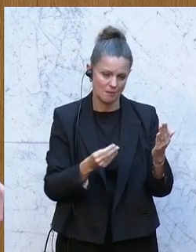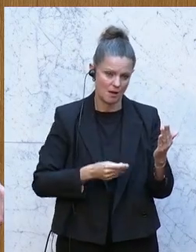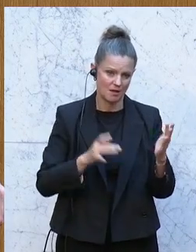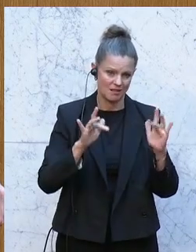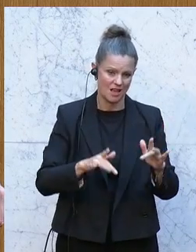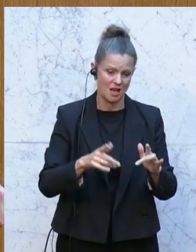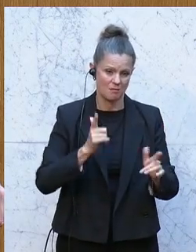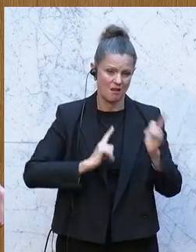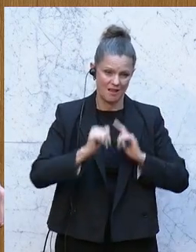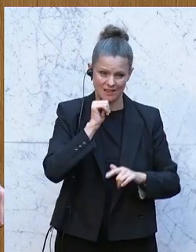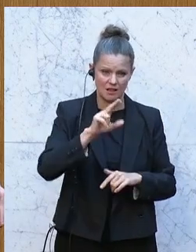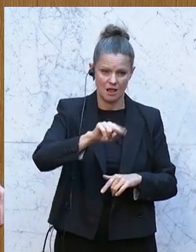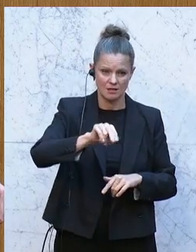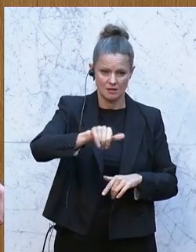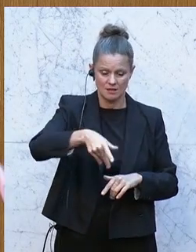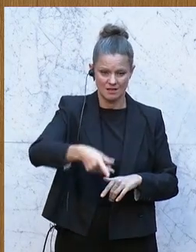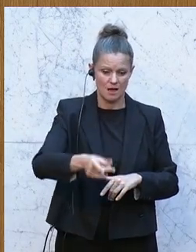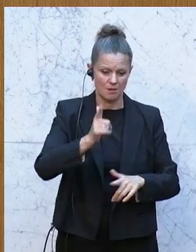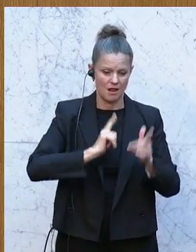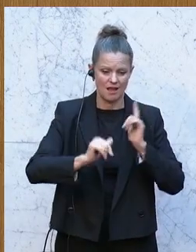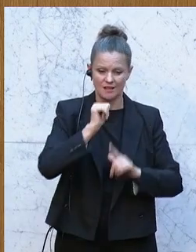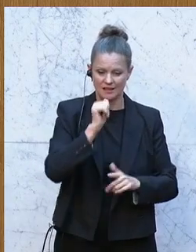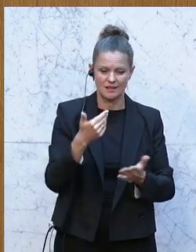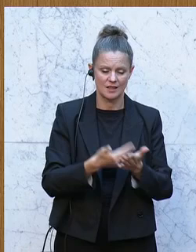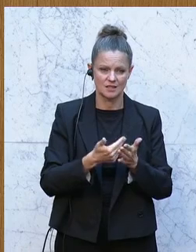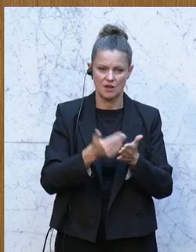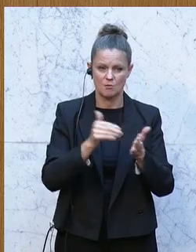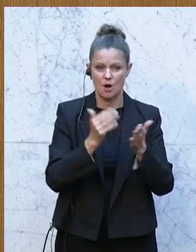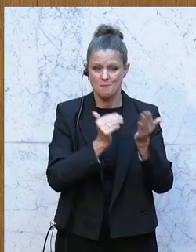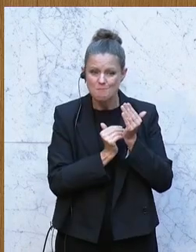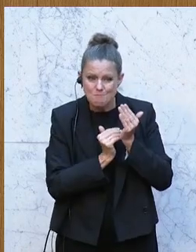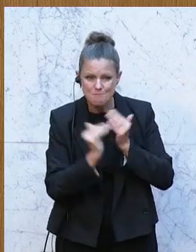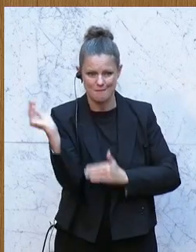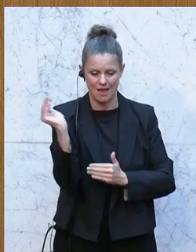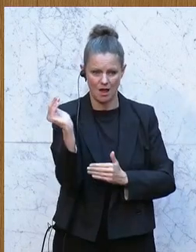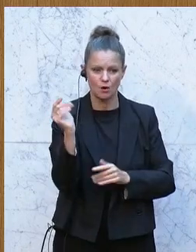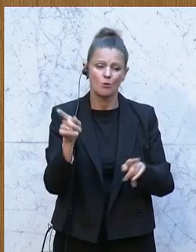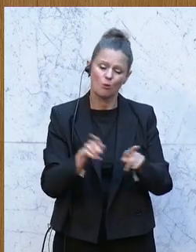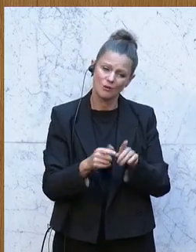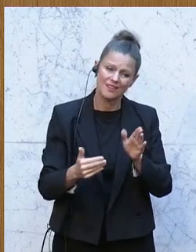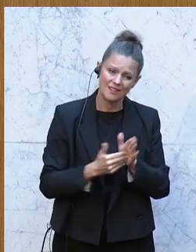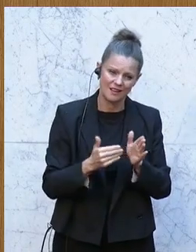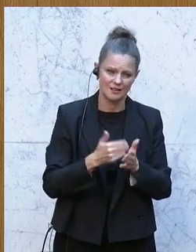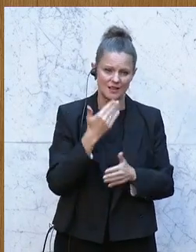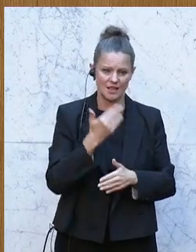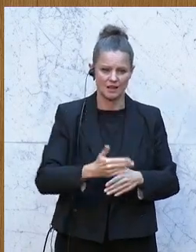Dieser NAB tut das nicht und da braucht es definitiv mehr und das dringend. Danke.